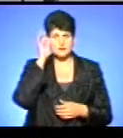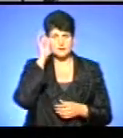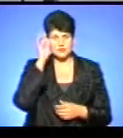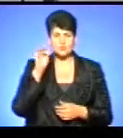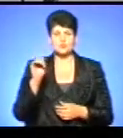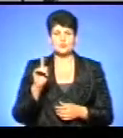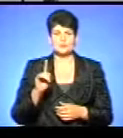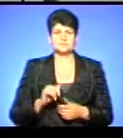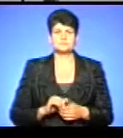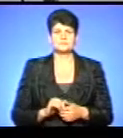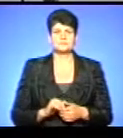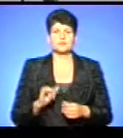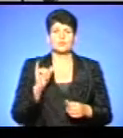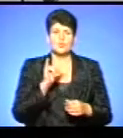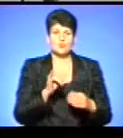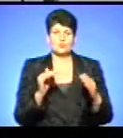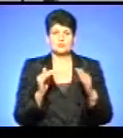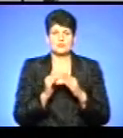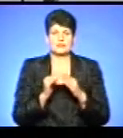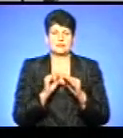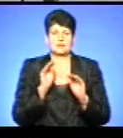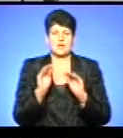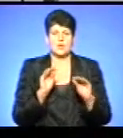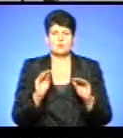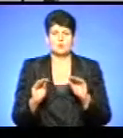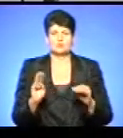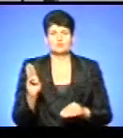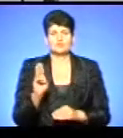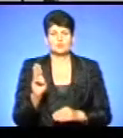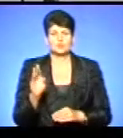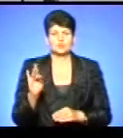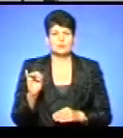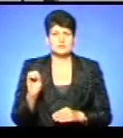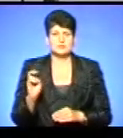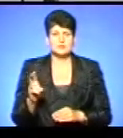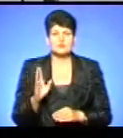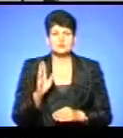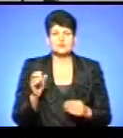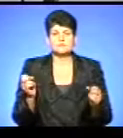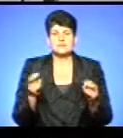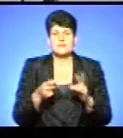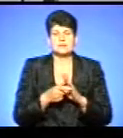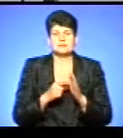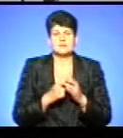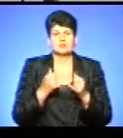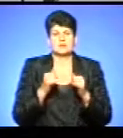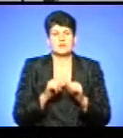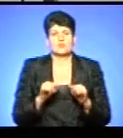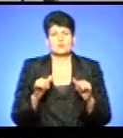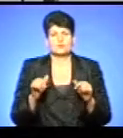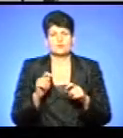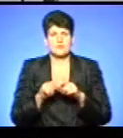у будинку, який облаштують у Шумську, будуть спеціальні кімнати для розвитку та